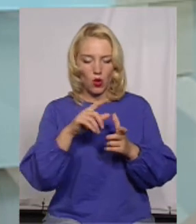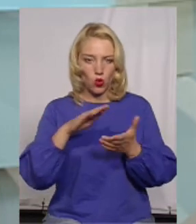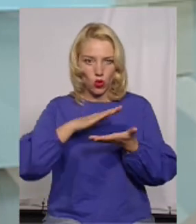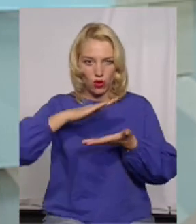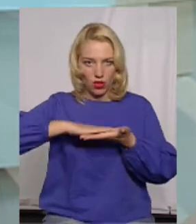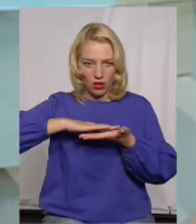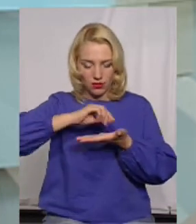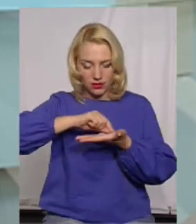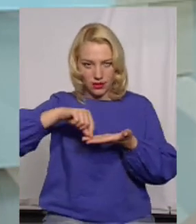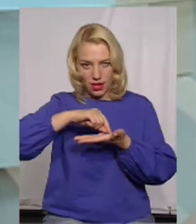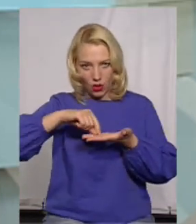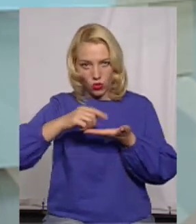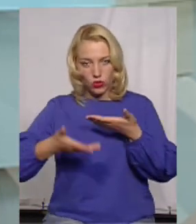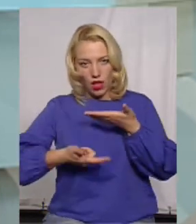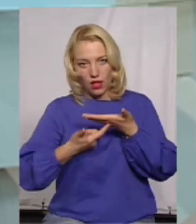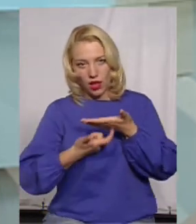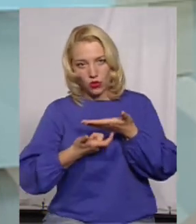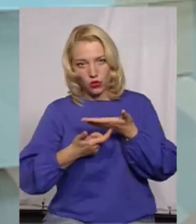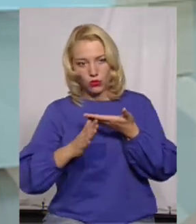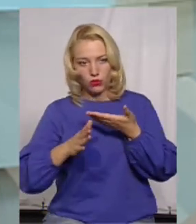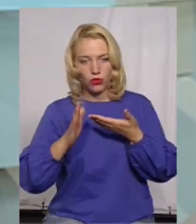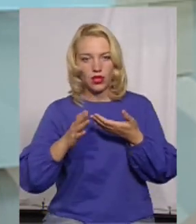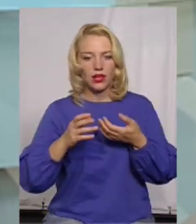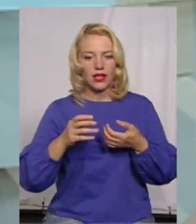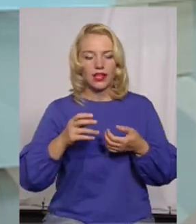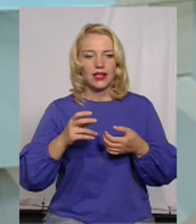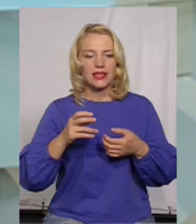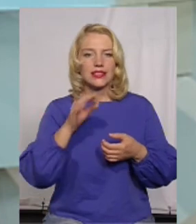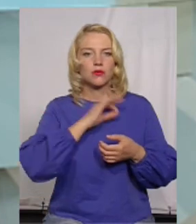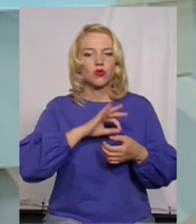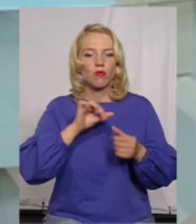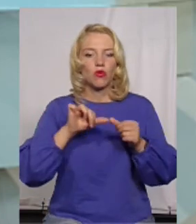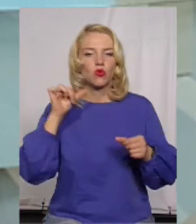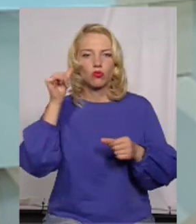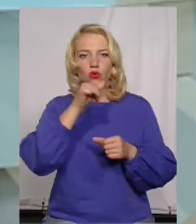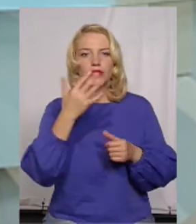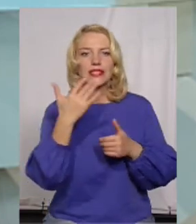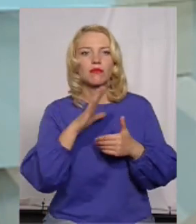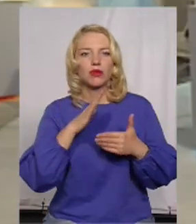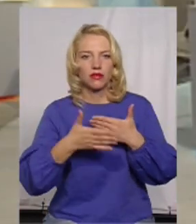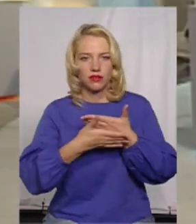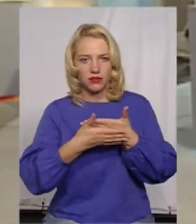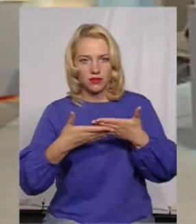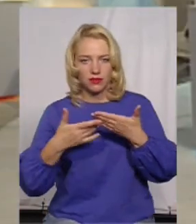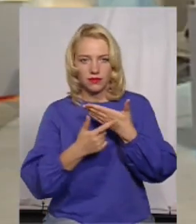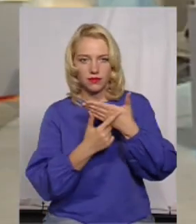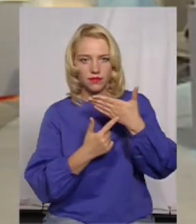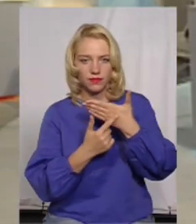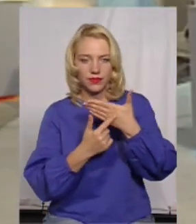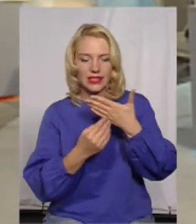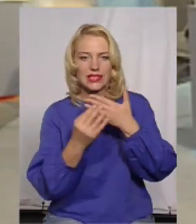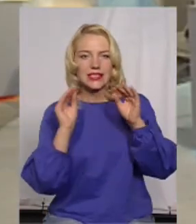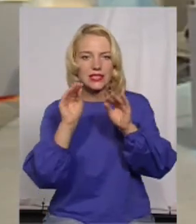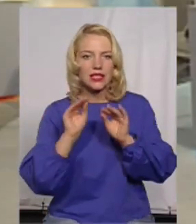випуску споживання за минулий рік. Скільки людина спожила по місяці, в минулому році. Статистика. Тому, щоб вони